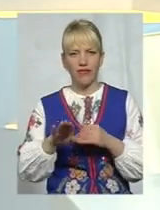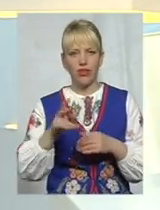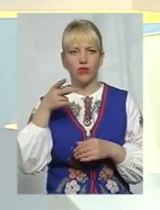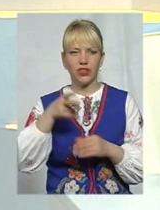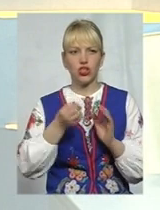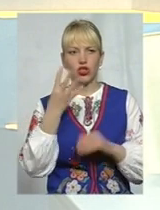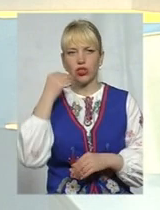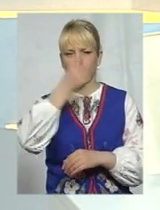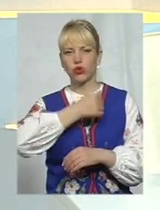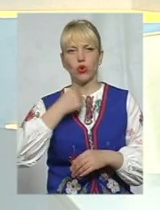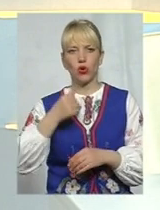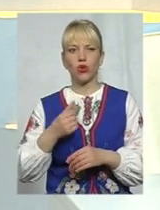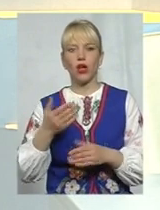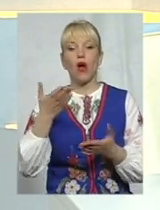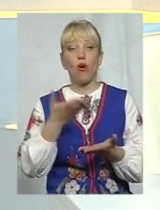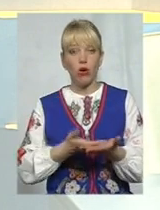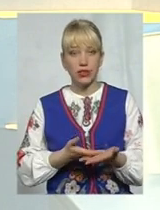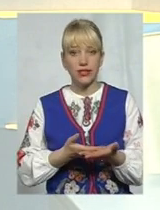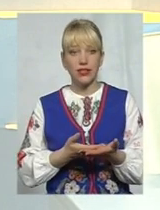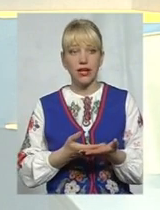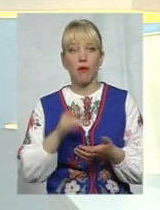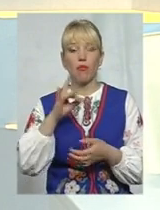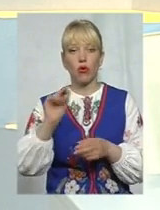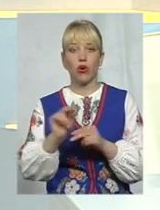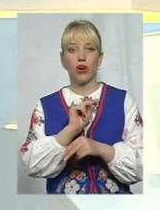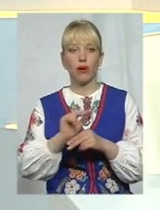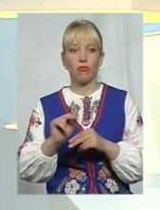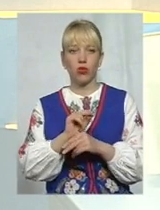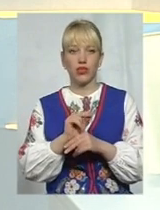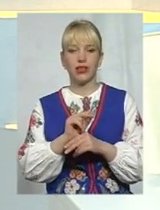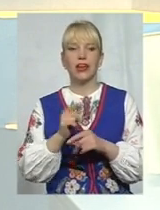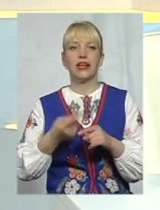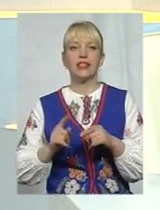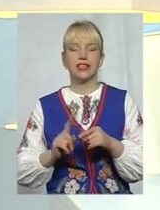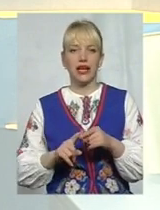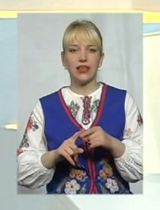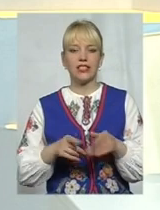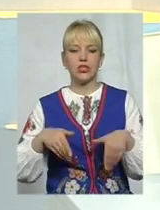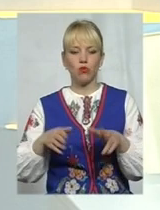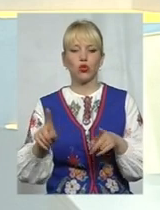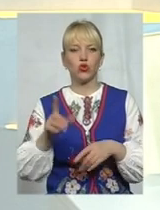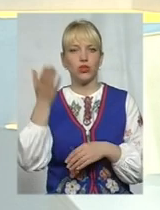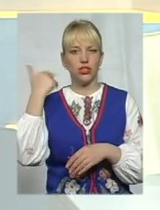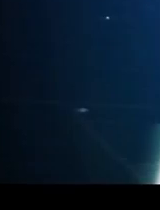року. Ось, власне, про ремонт смуги, що говорили тоді посадовці.